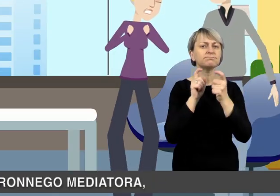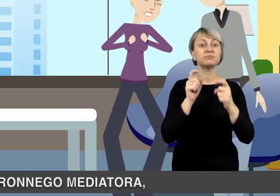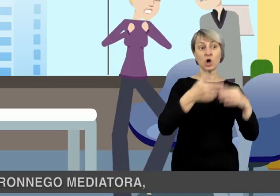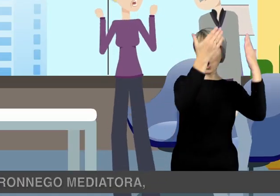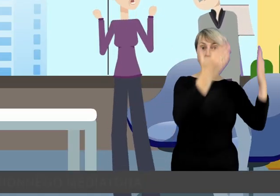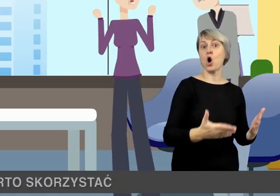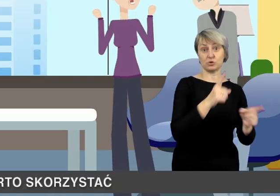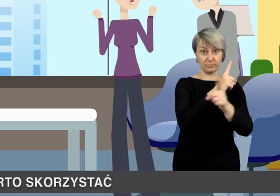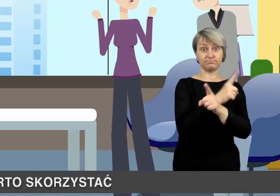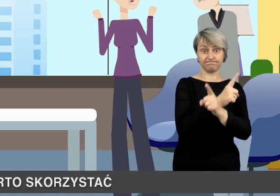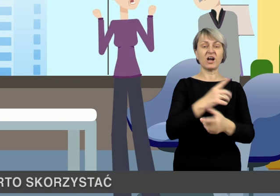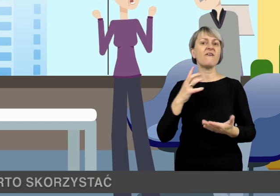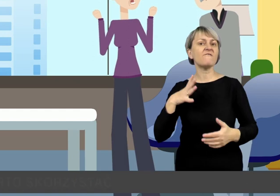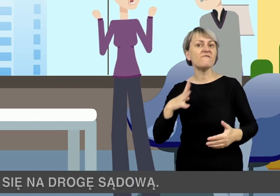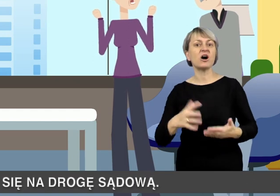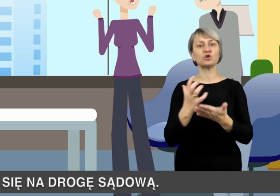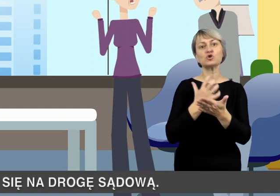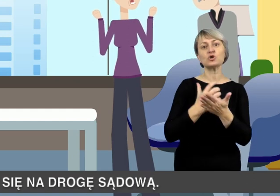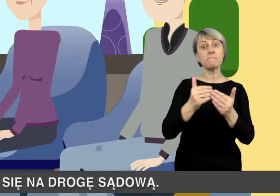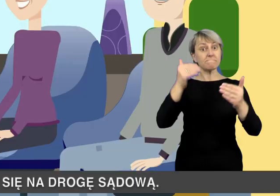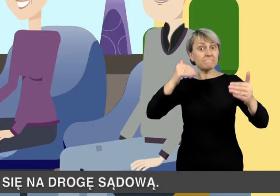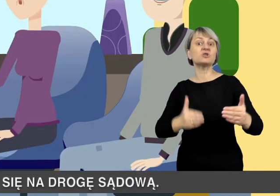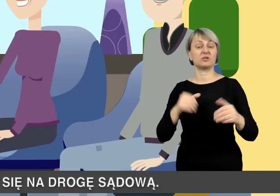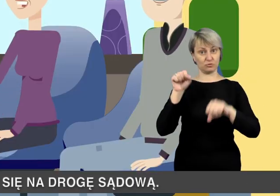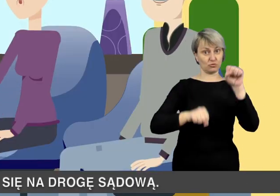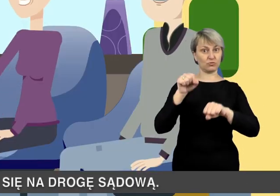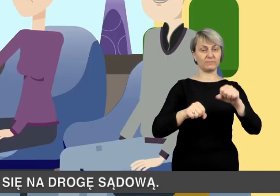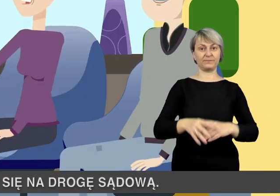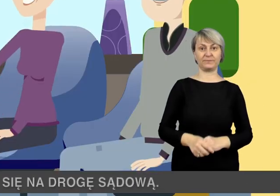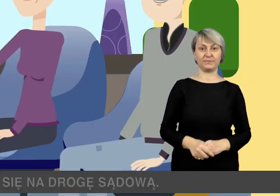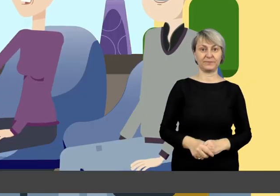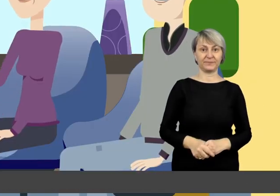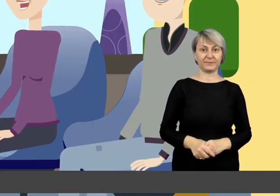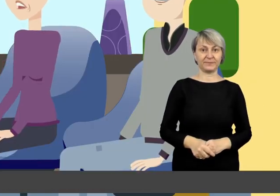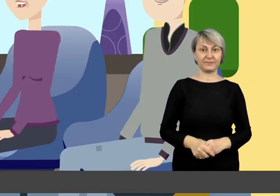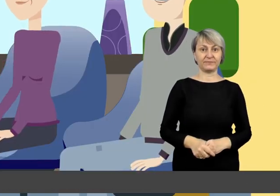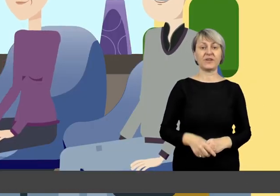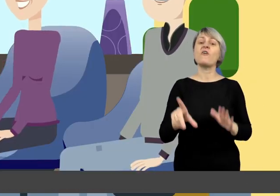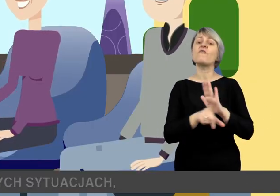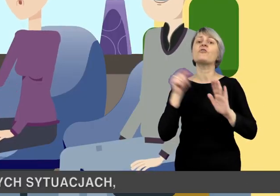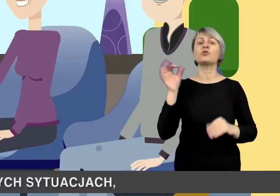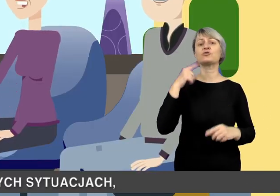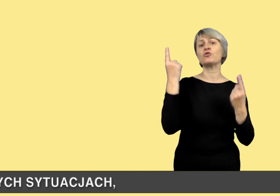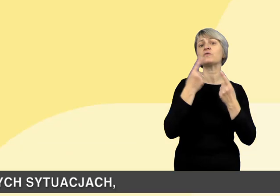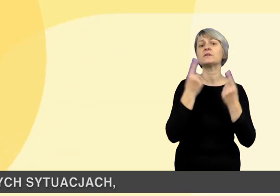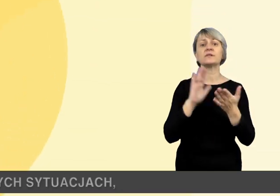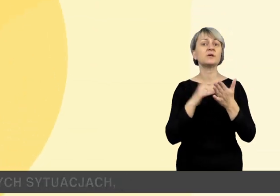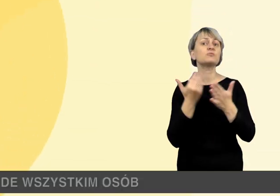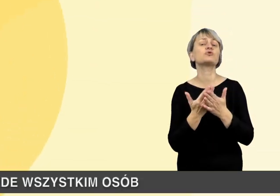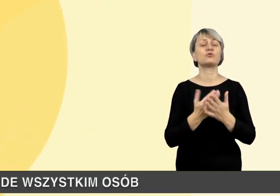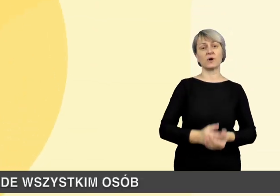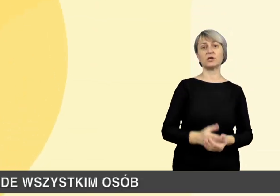bezstronnego mediatora, z której warto skorzystać, zanim zdecydujesz się na drogę sądową. W wyjątkowych